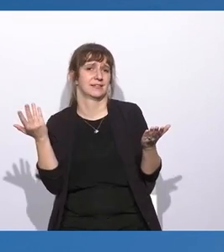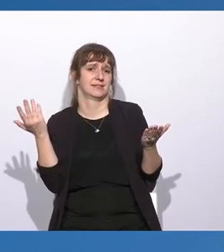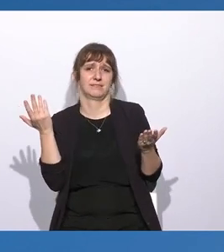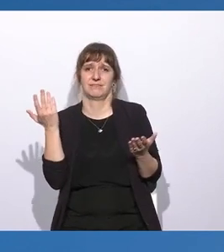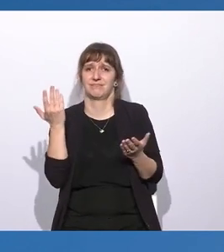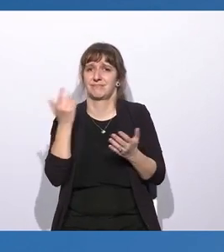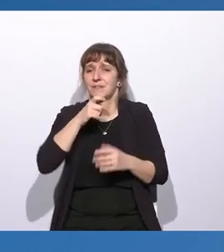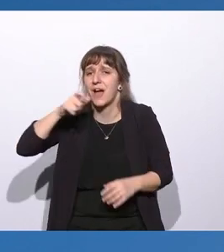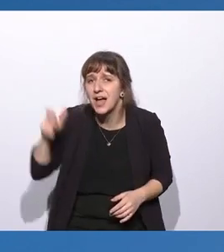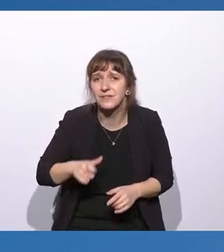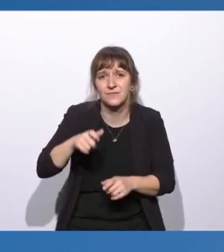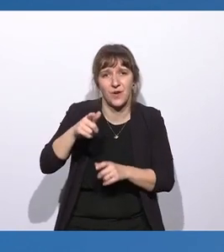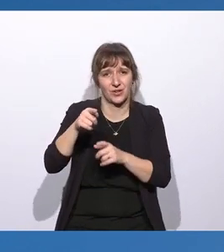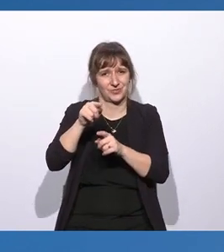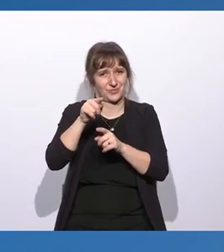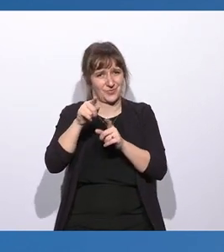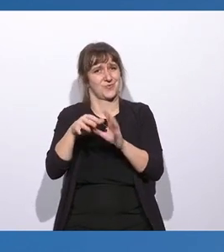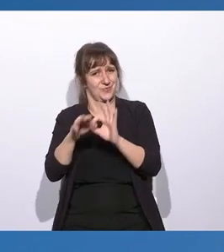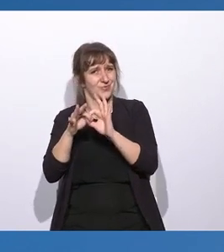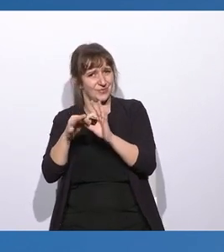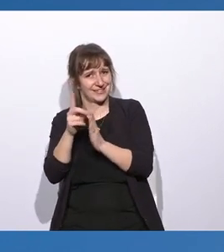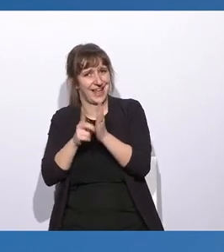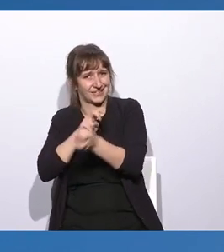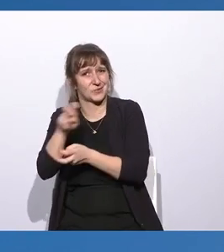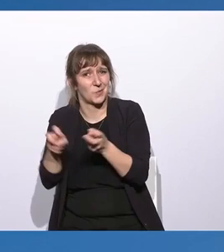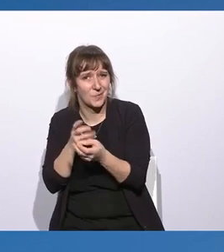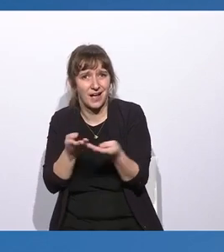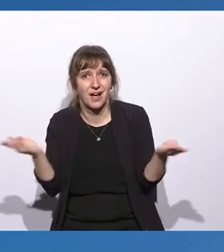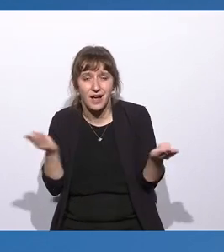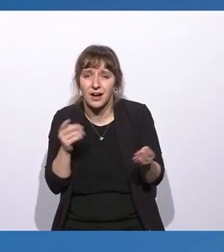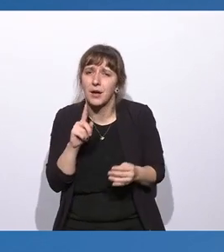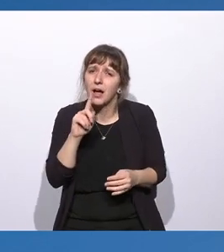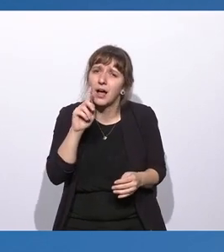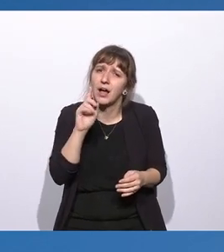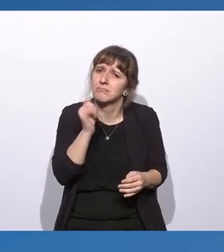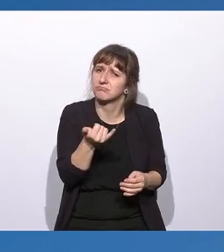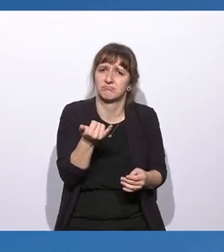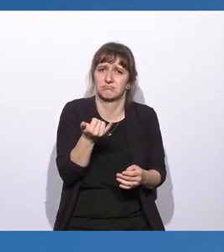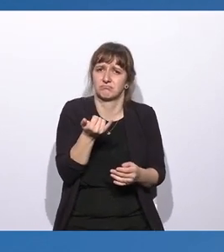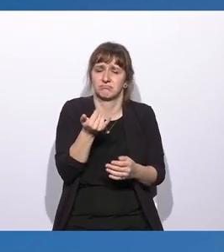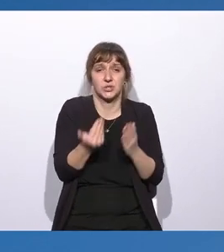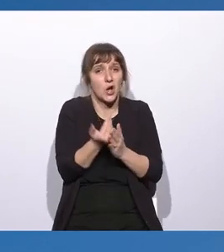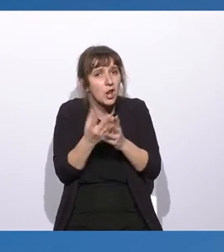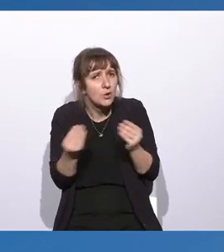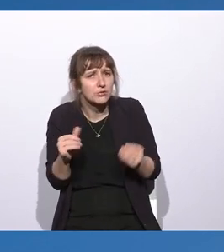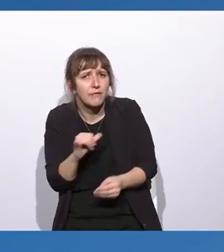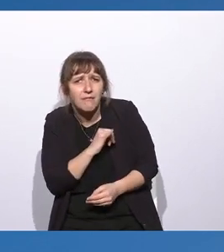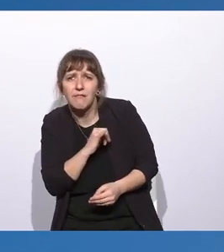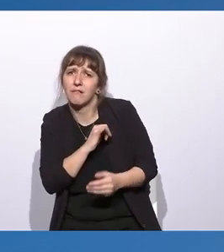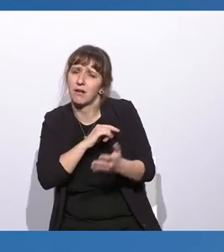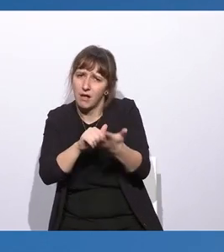oder mit dem verantwortungsvollen Umgang mit Daten. Aber wir haben eben auch viele interessante, tolle, neue Lösungsansätze